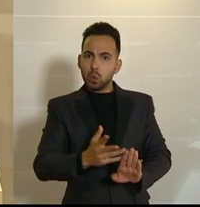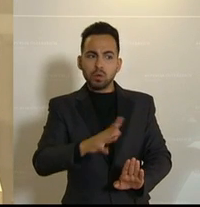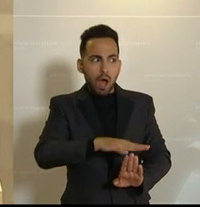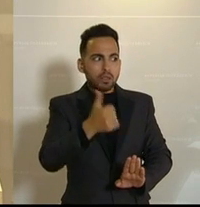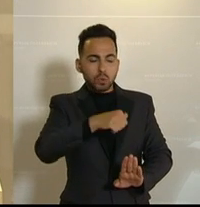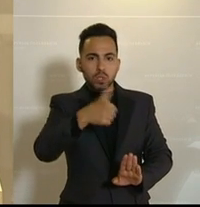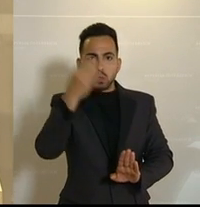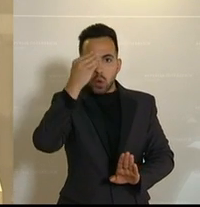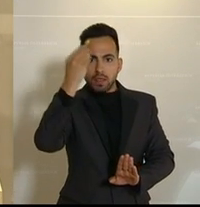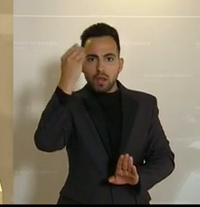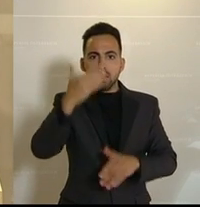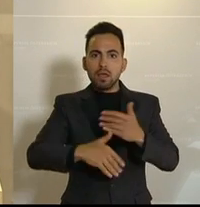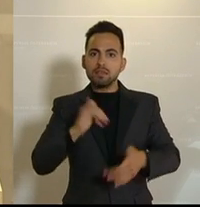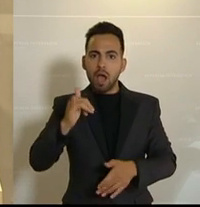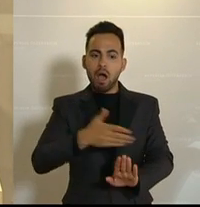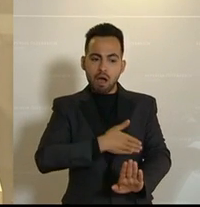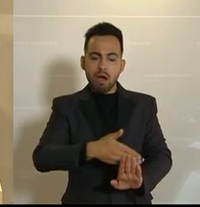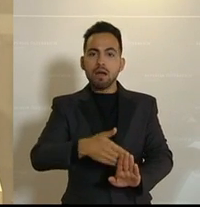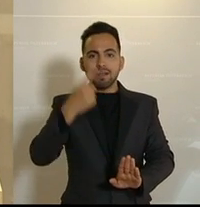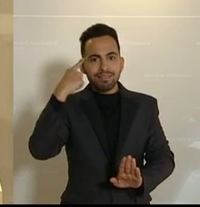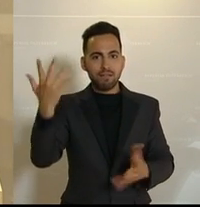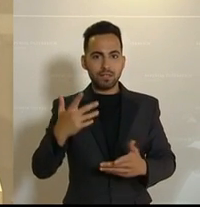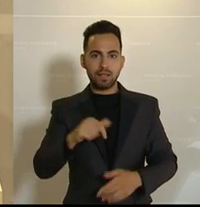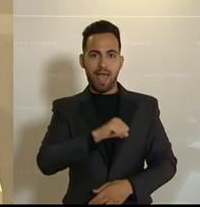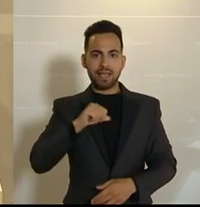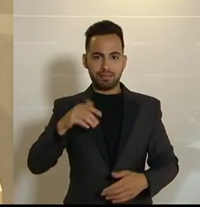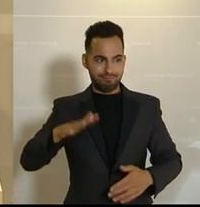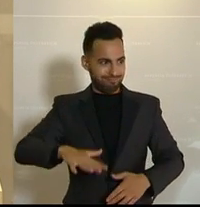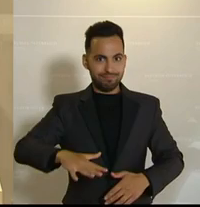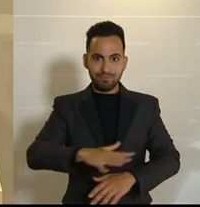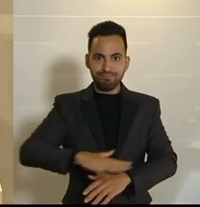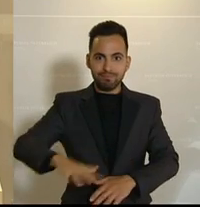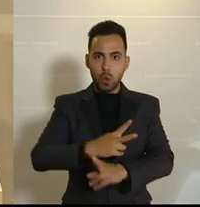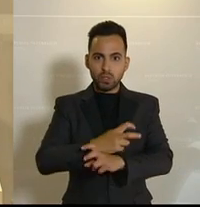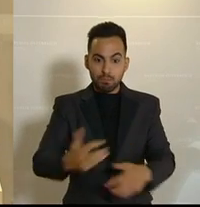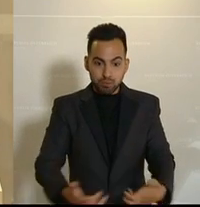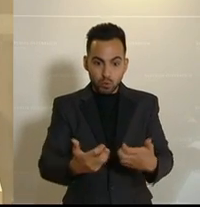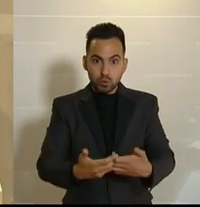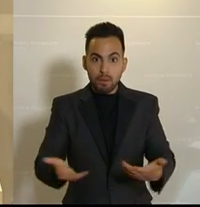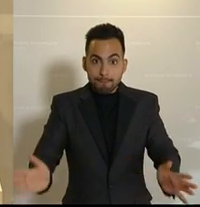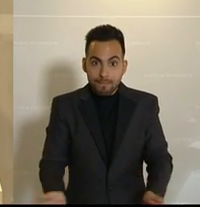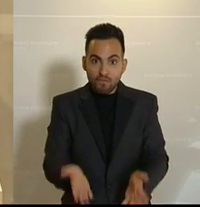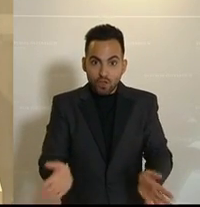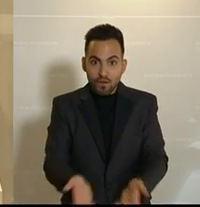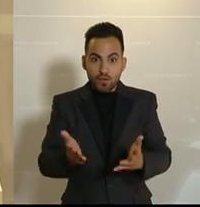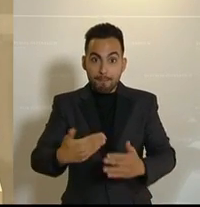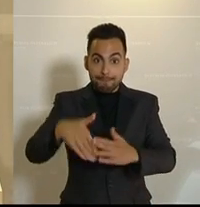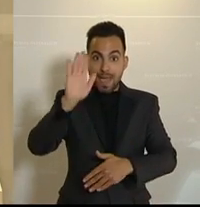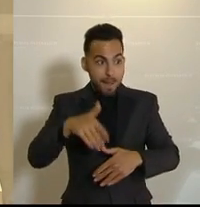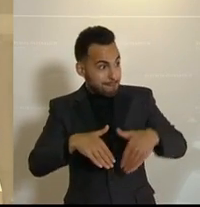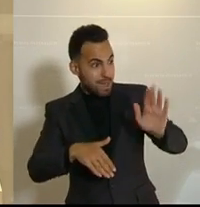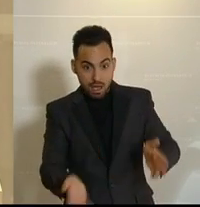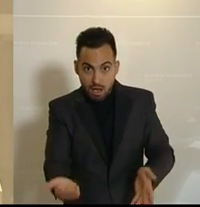gelernt hat. Und meiner Meinung nach gilt es, die Eigenproduktion Österreich zu fördern. Und gerade hier müssen wir